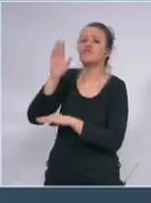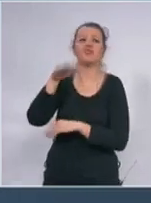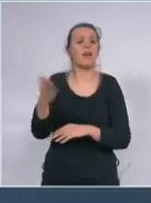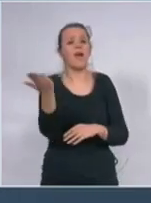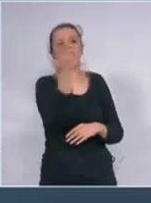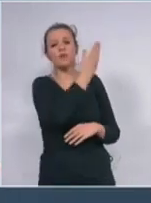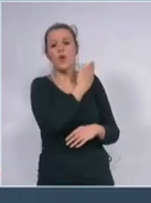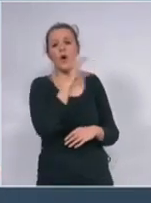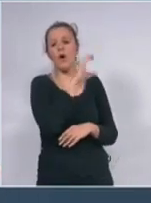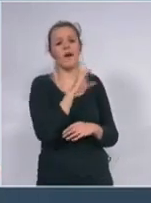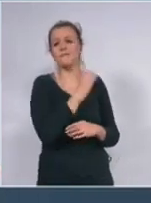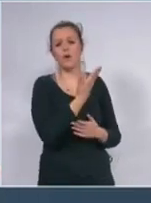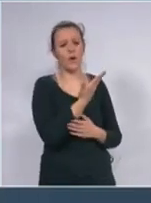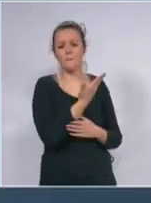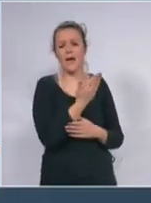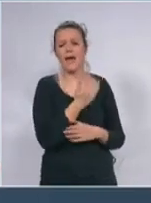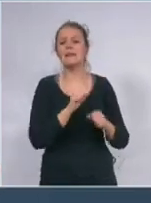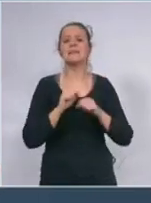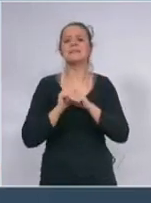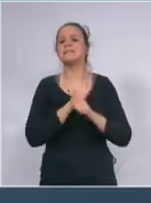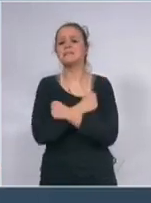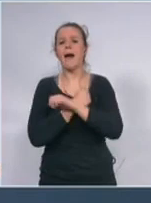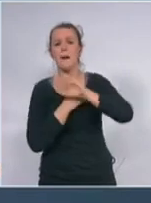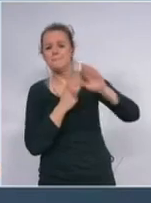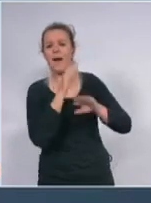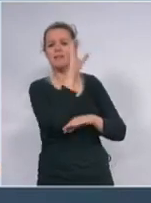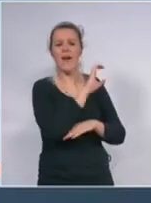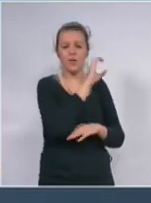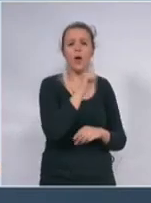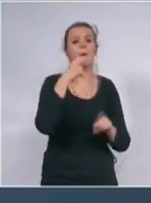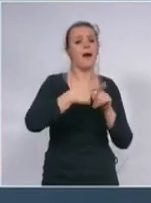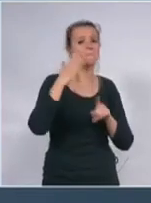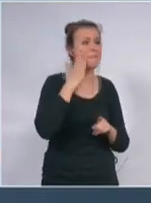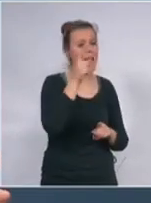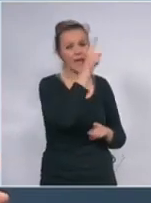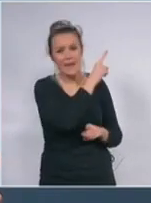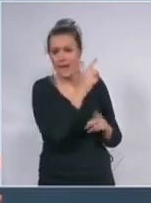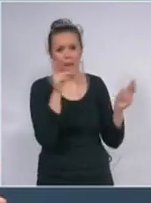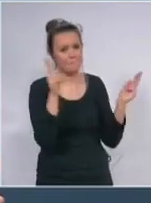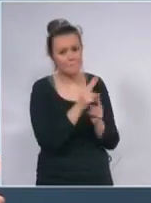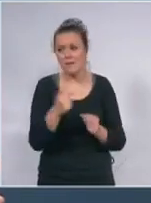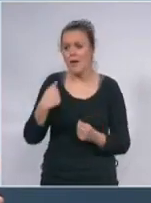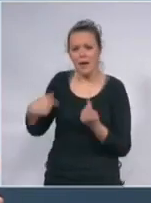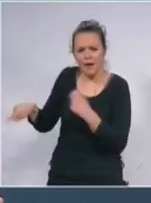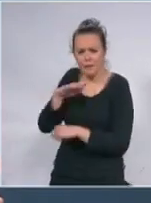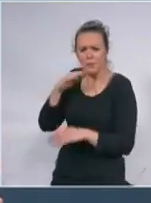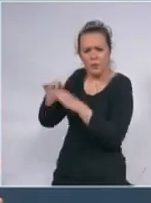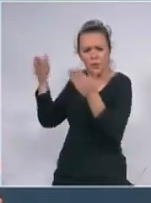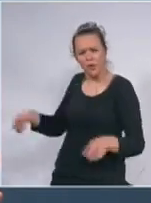svim više nego u zemljama zapadne Evrope i s jedinim američkim državama ne jurite ljudi ne hrlite